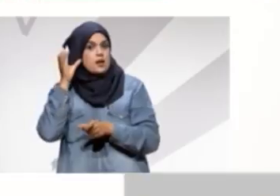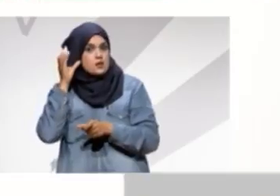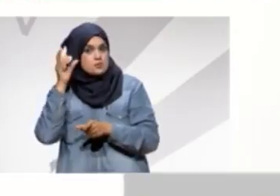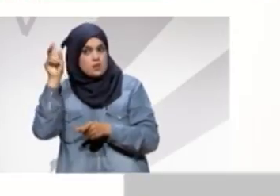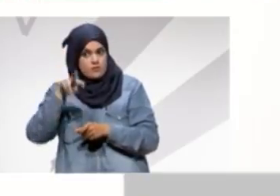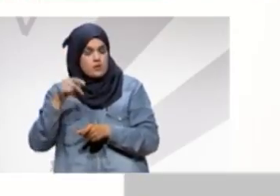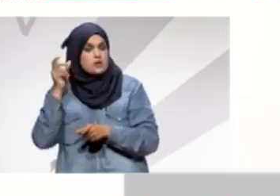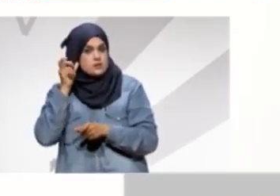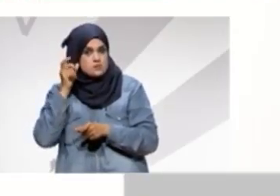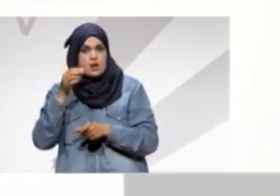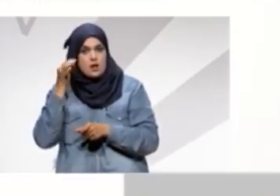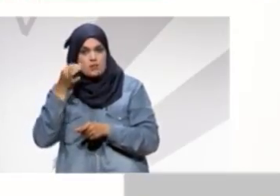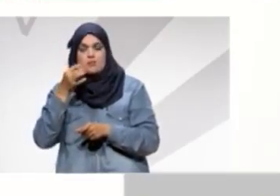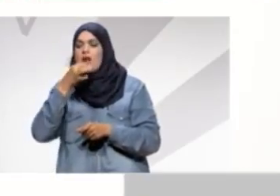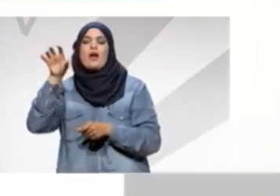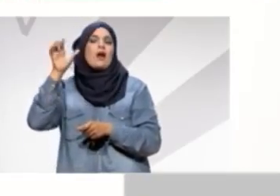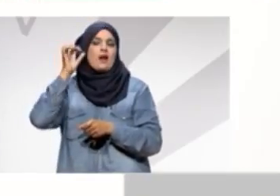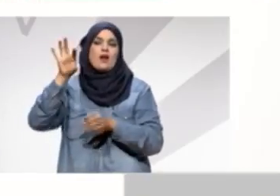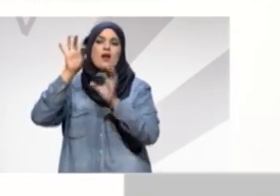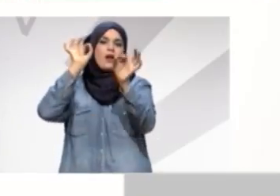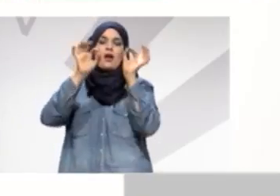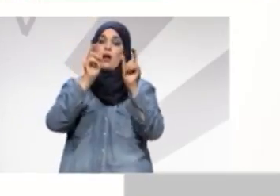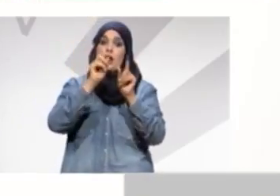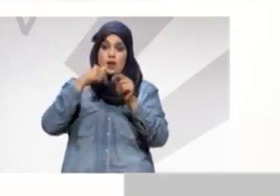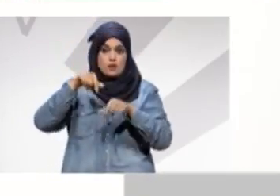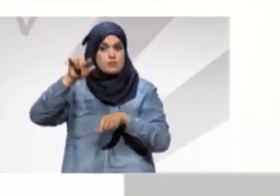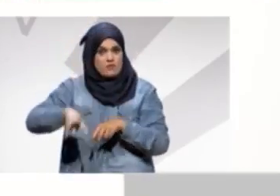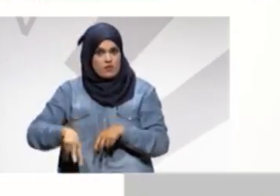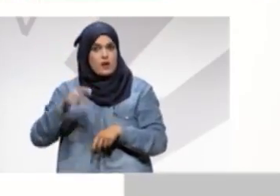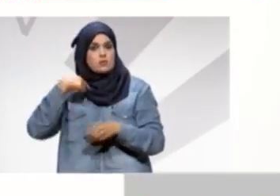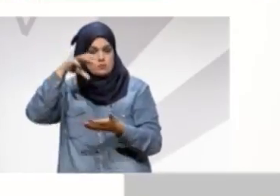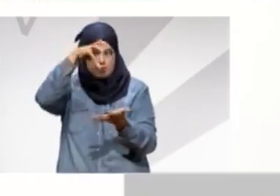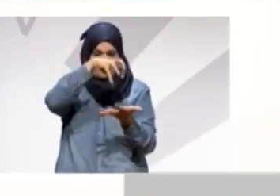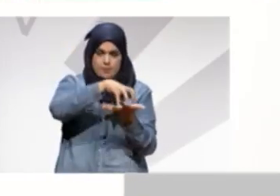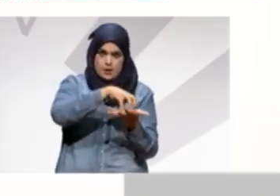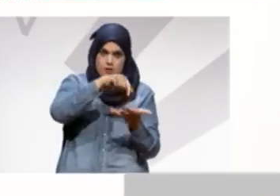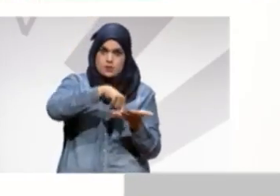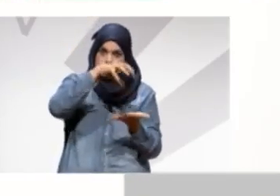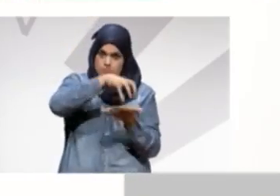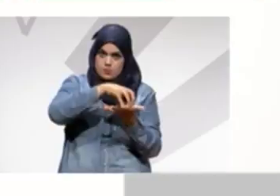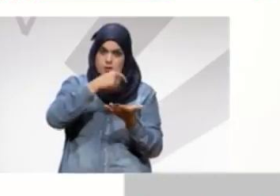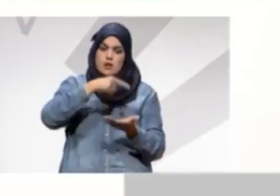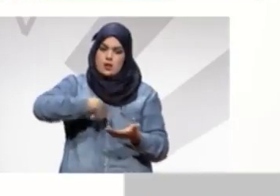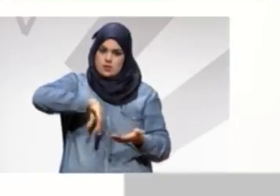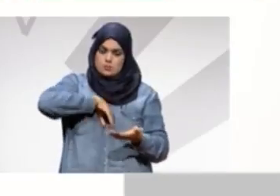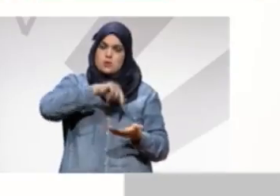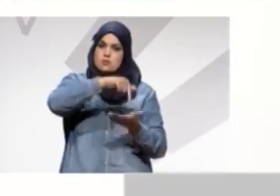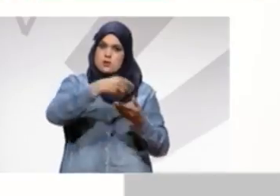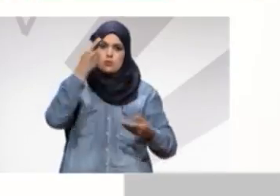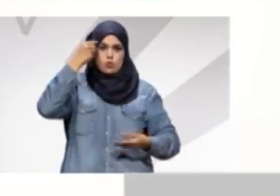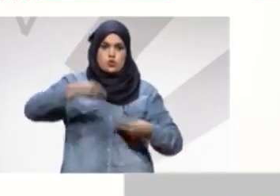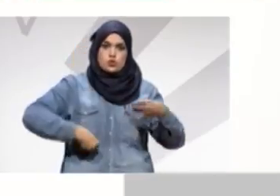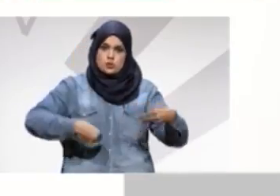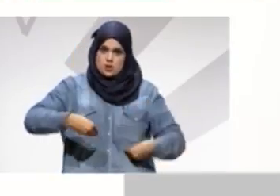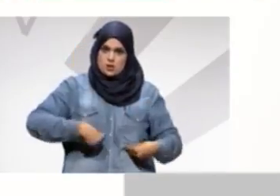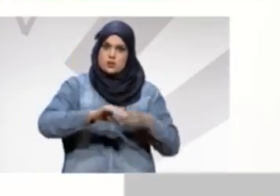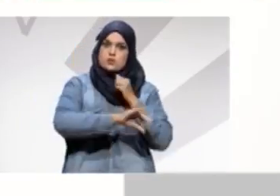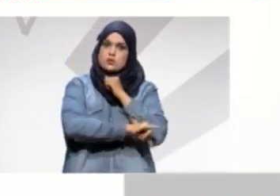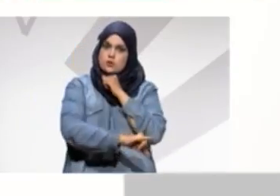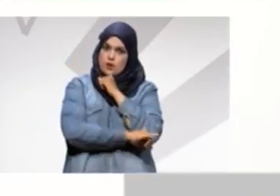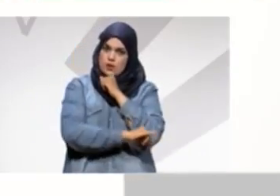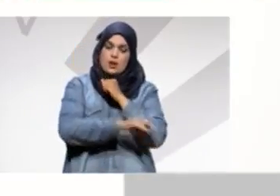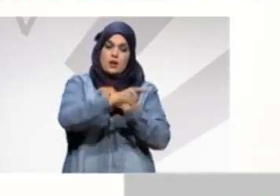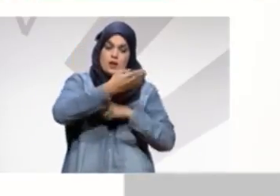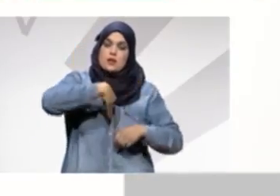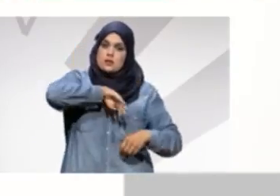للمنائب يسمحهم مش كلمة يتعدى عشان مقر مقر نحط فيه النايب وخط فيه سكرتير ومن ميل الخاص تتلها